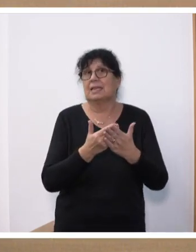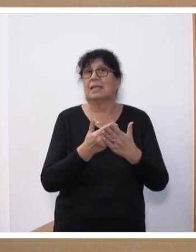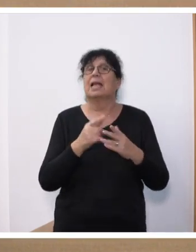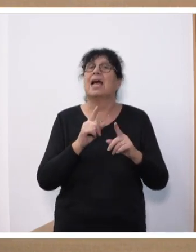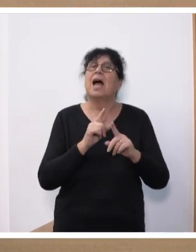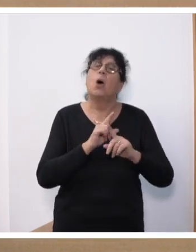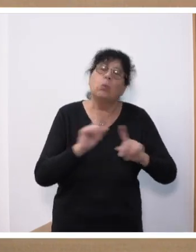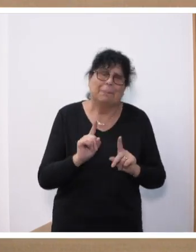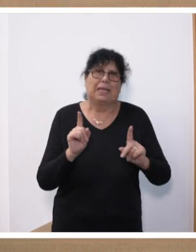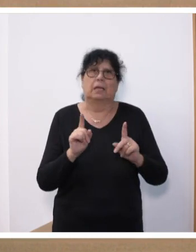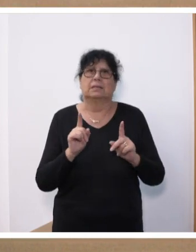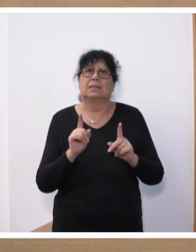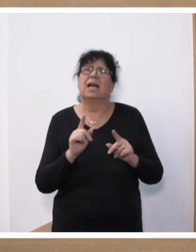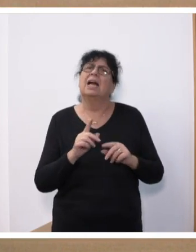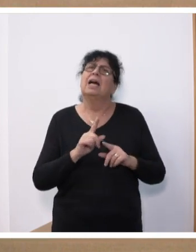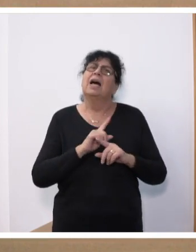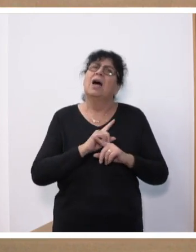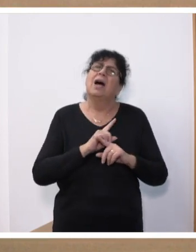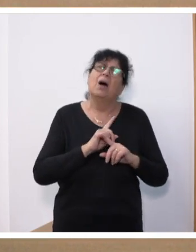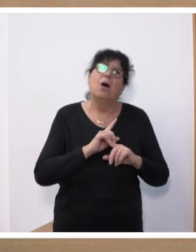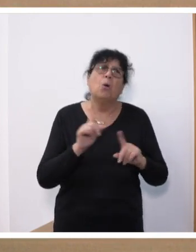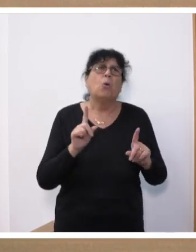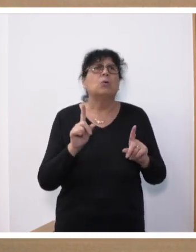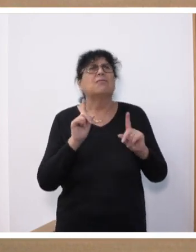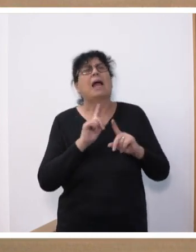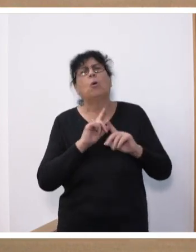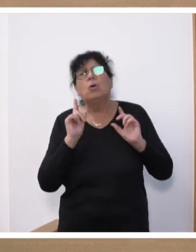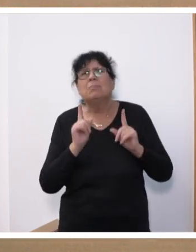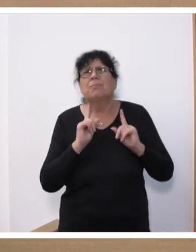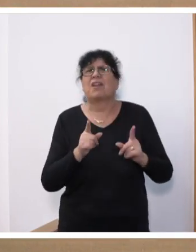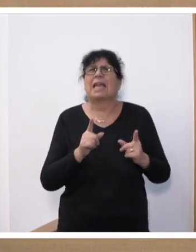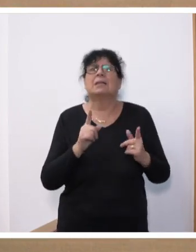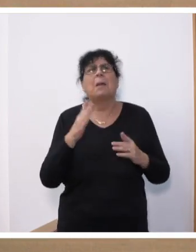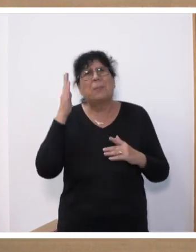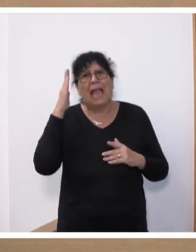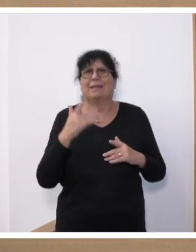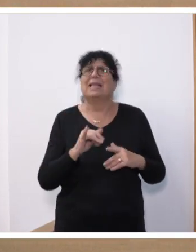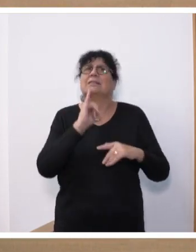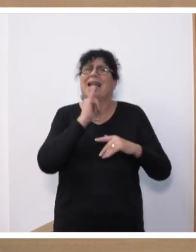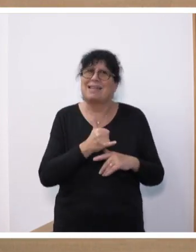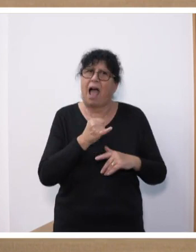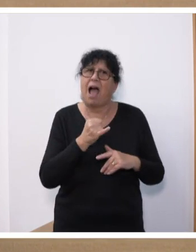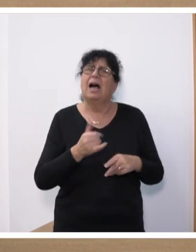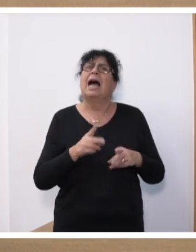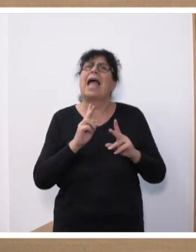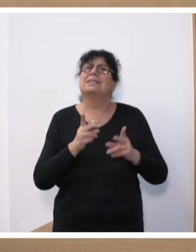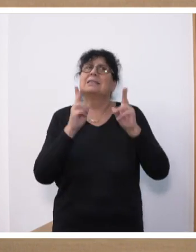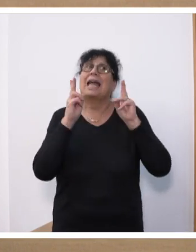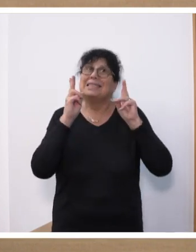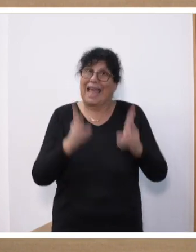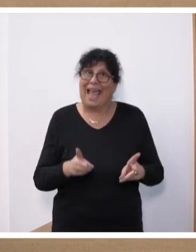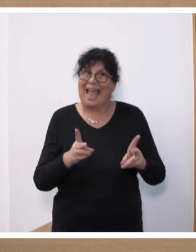unbedingte, das unverbrüchliche Bekenntnis, ja zum Existenzrecht des Staates